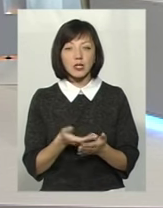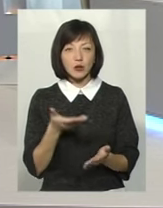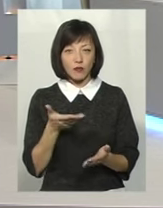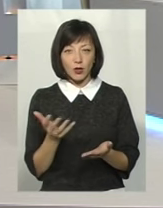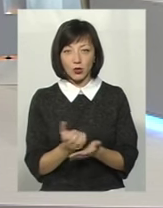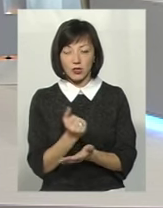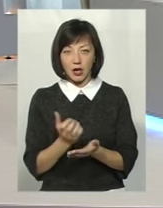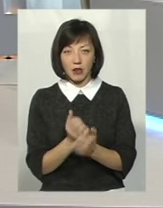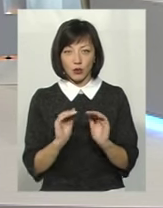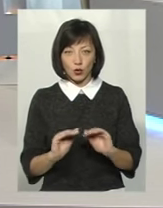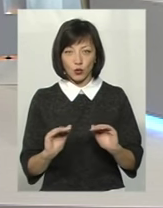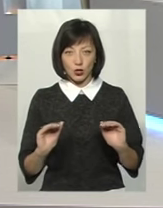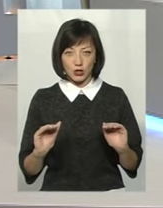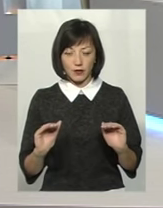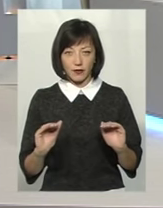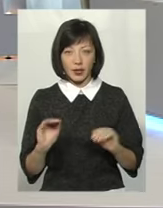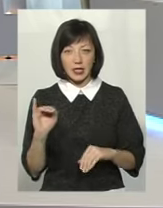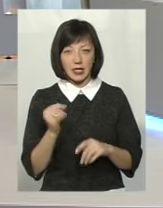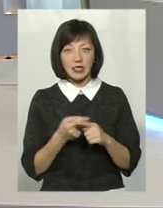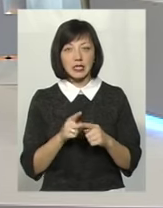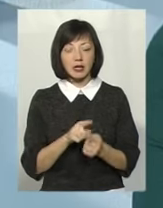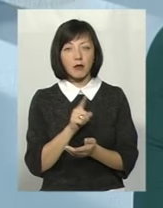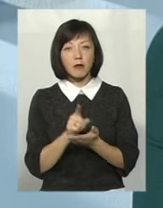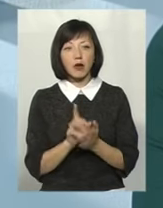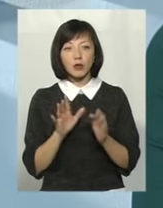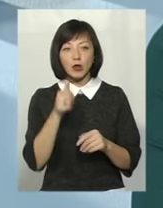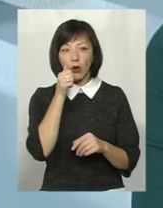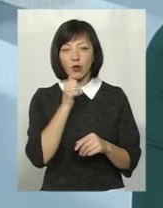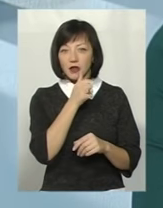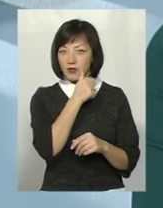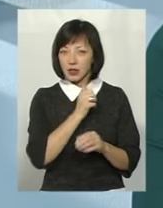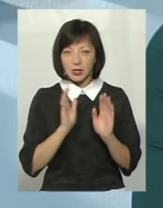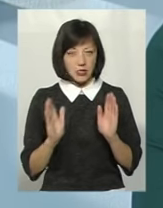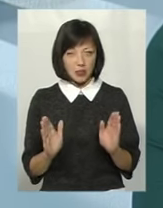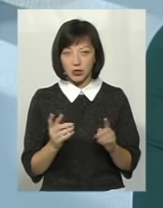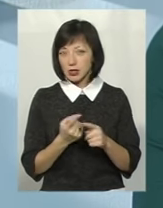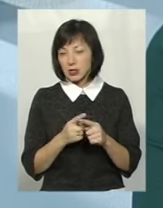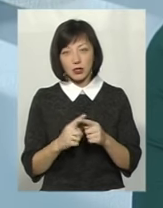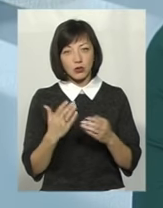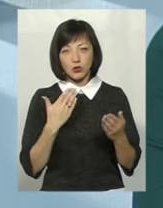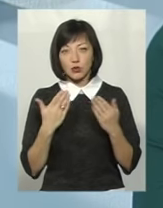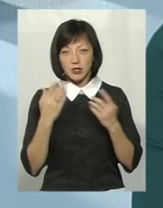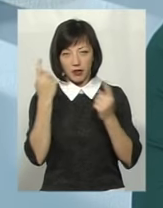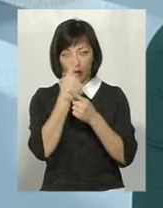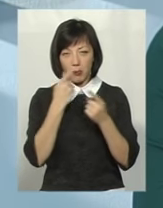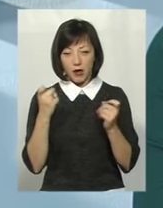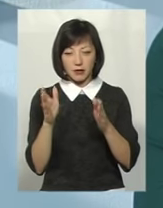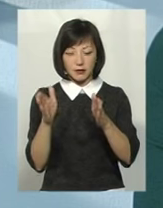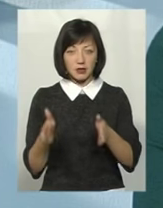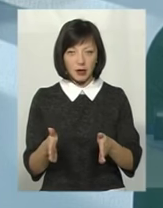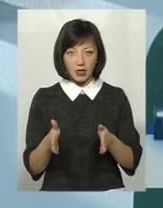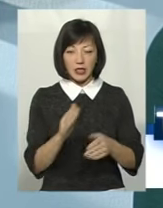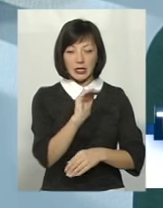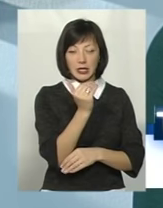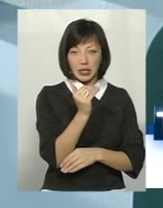досягнень учнів. І це має бути тільки конфіденційно. Це стосується інформації лише учителя,